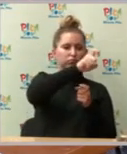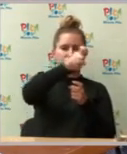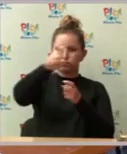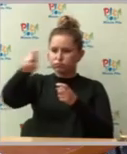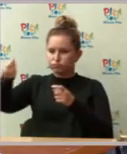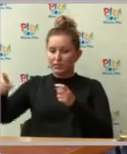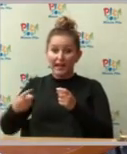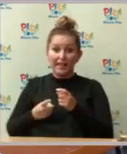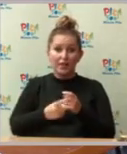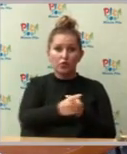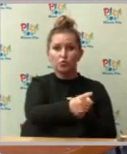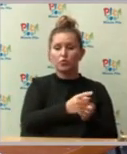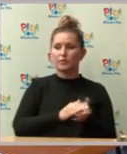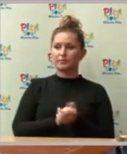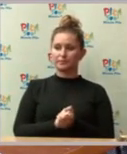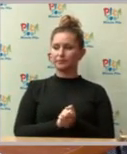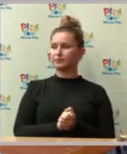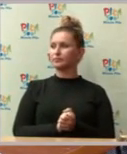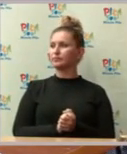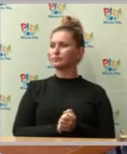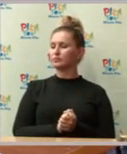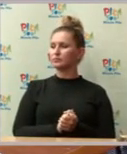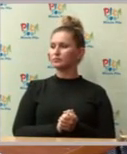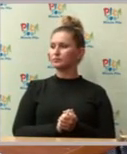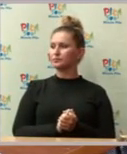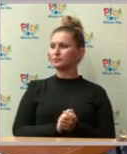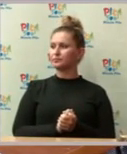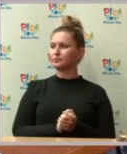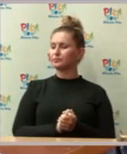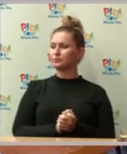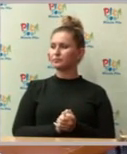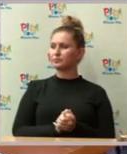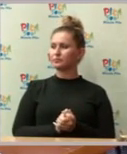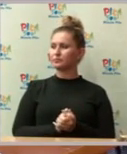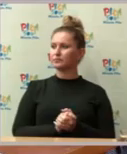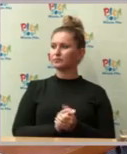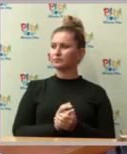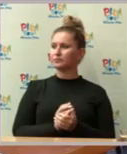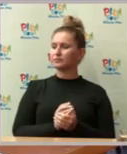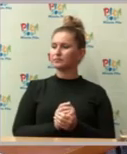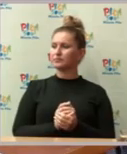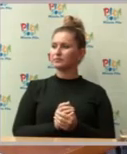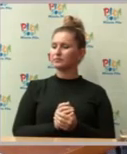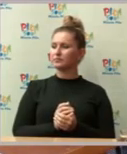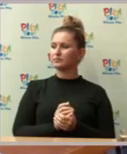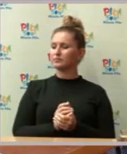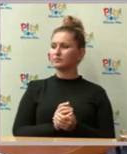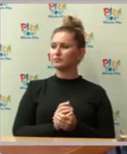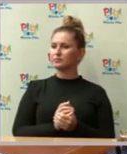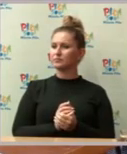Natomiast deratyzacja jest w chwili obecnej prowadzona. No nie, humorystycznie chciałem coś powiedzieć, ale lepiej nie.